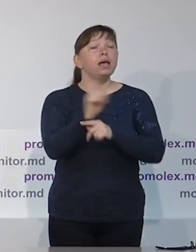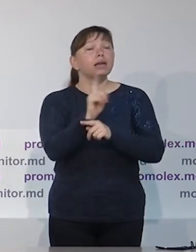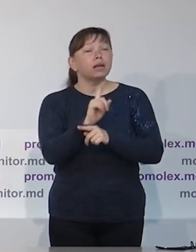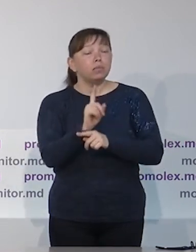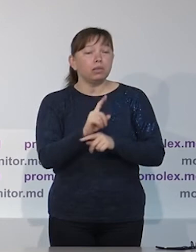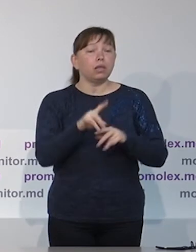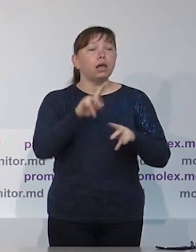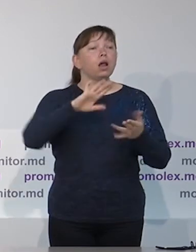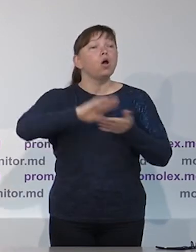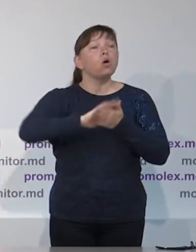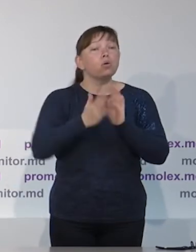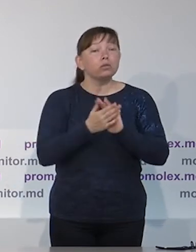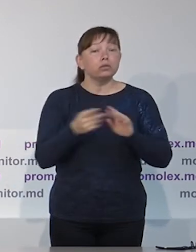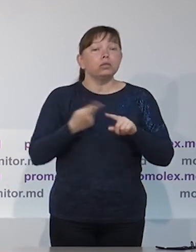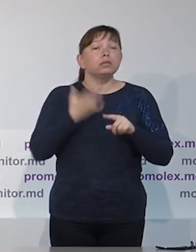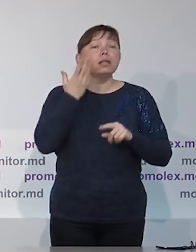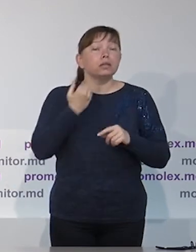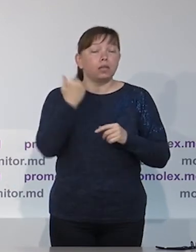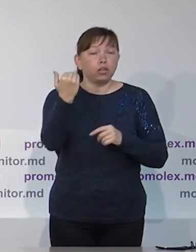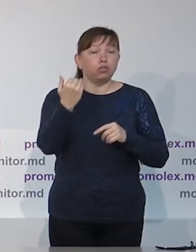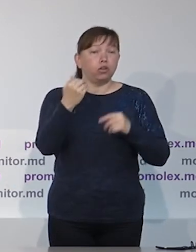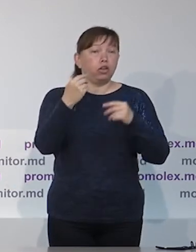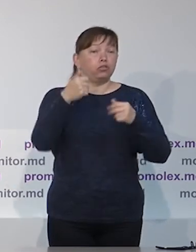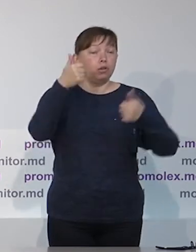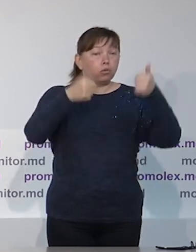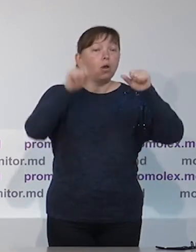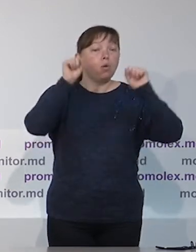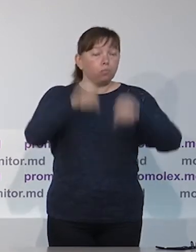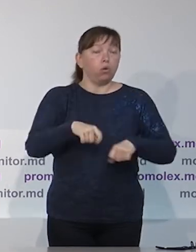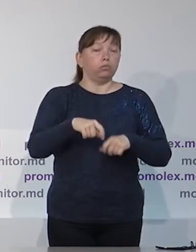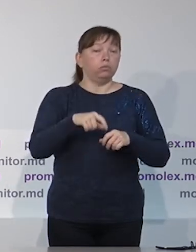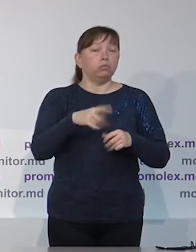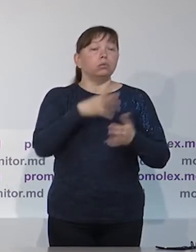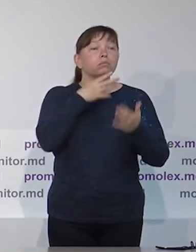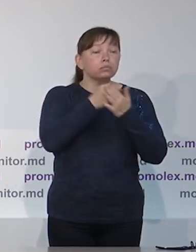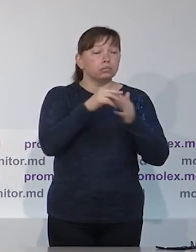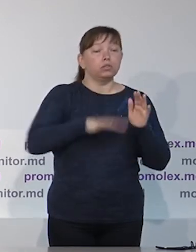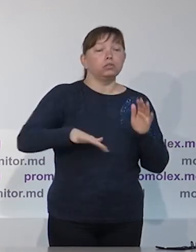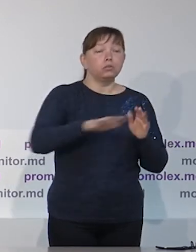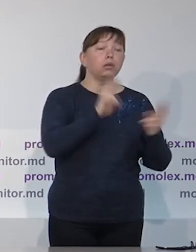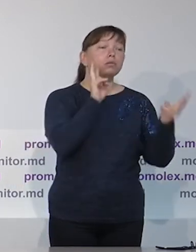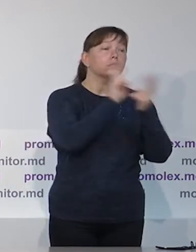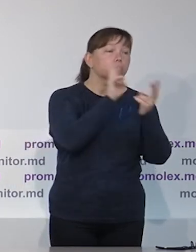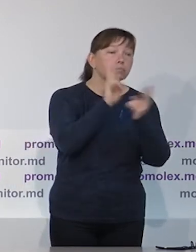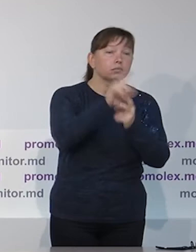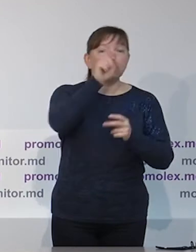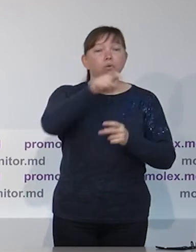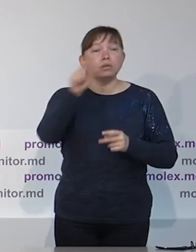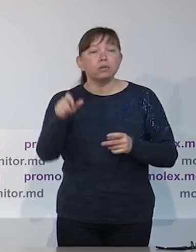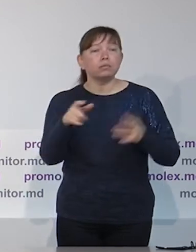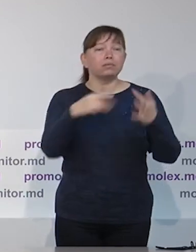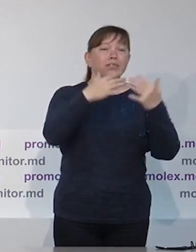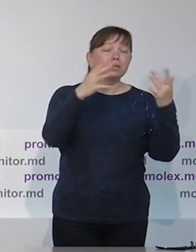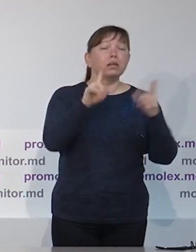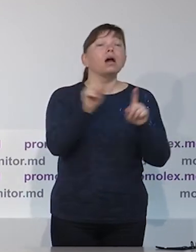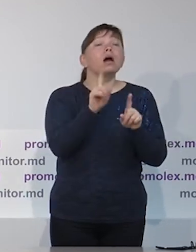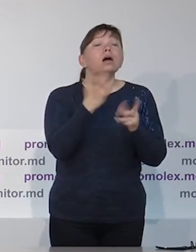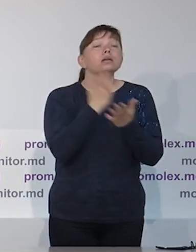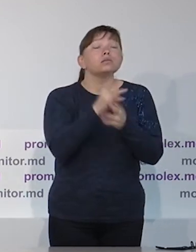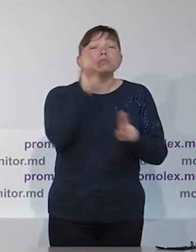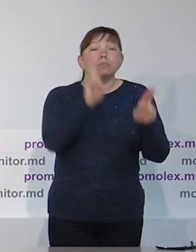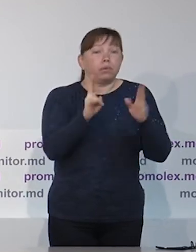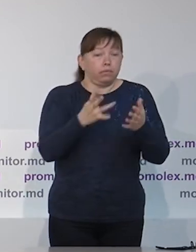проведения избирательной компании избирательными конкурентами, регулирования тех условий, в которых они